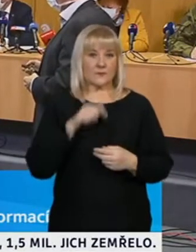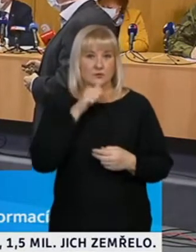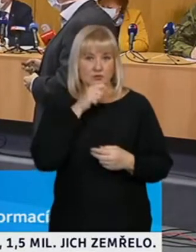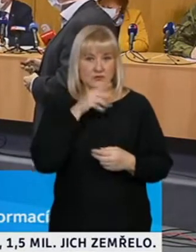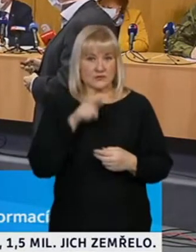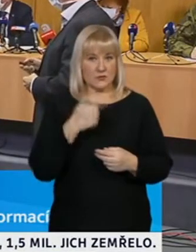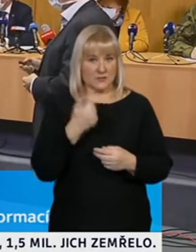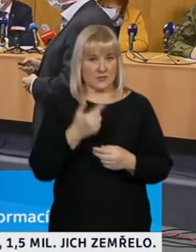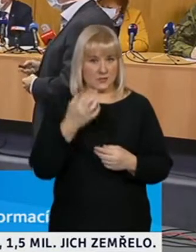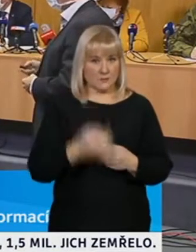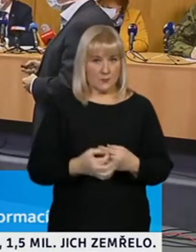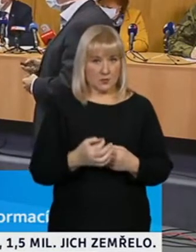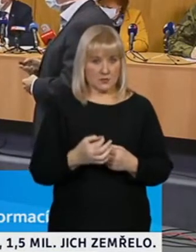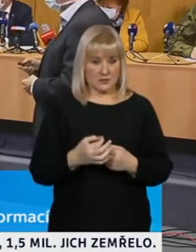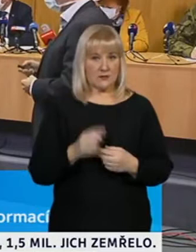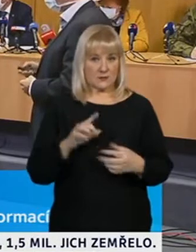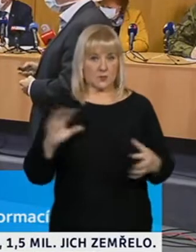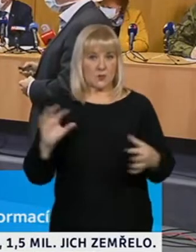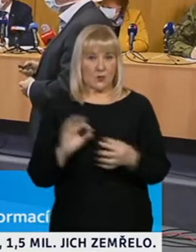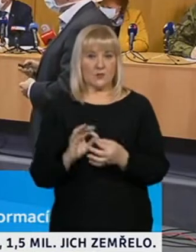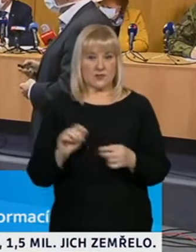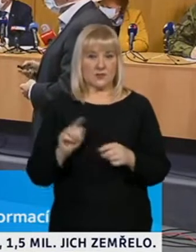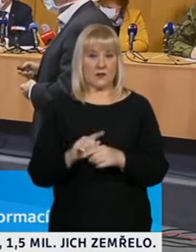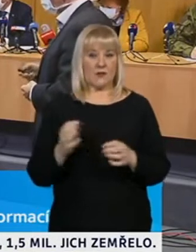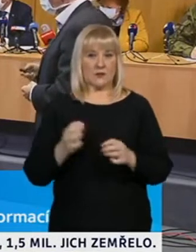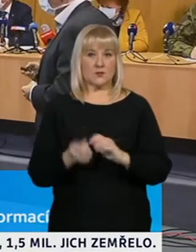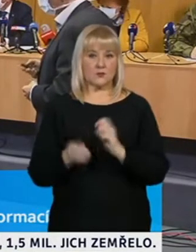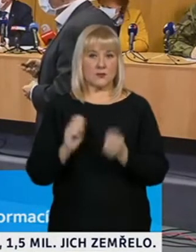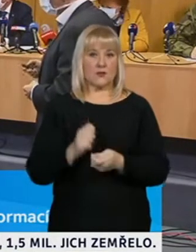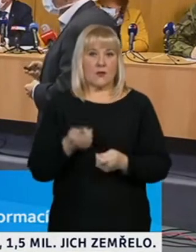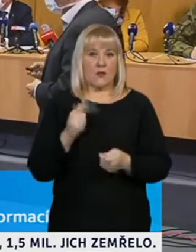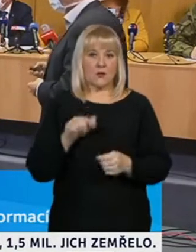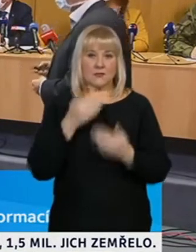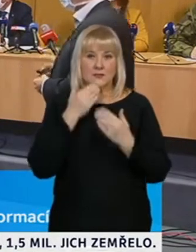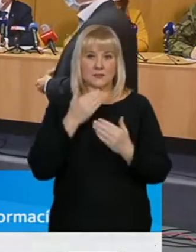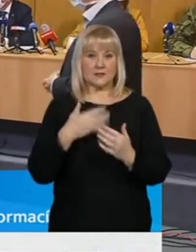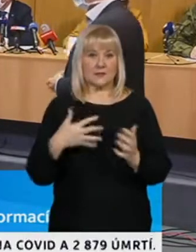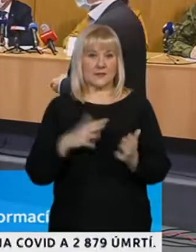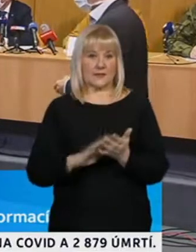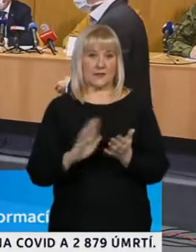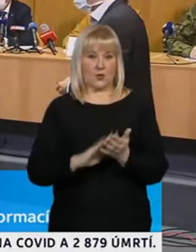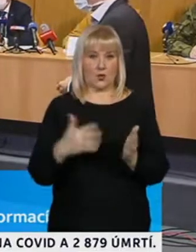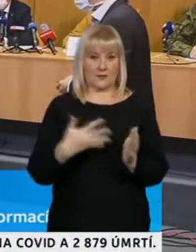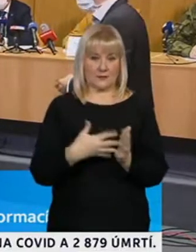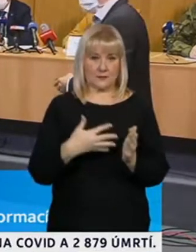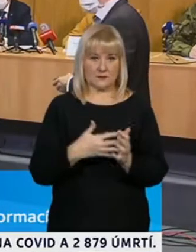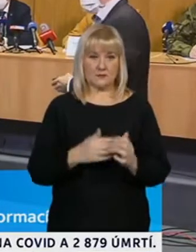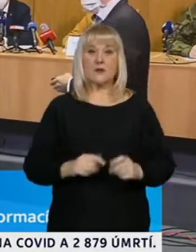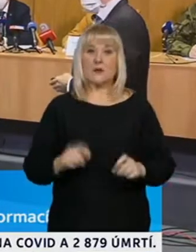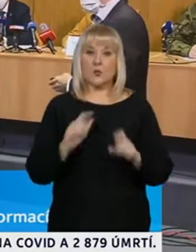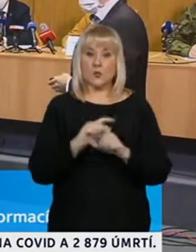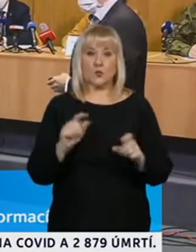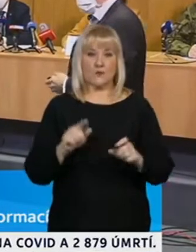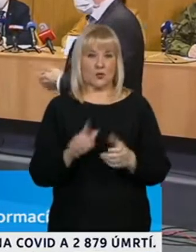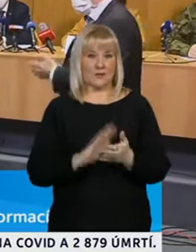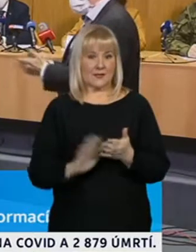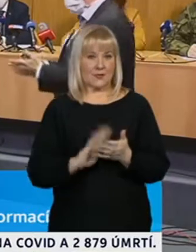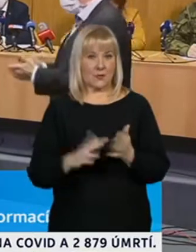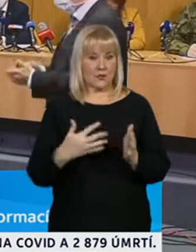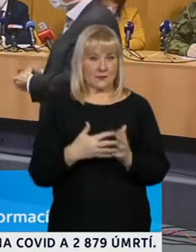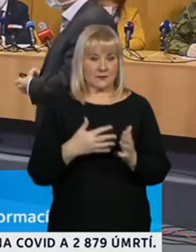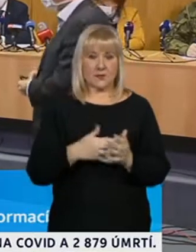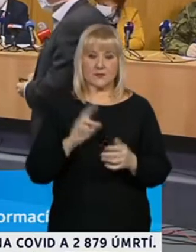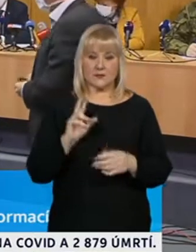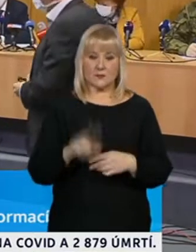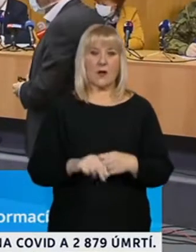samozřejmě udělá i nástup antigenních testů, což je určitě velmi dobrá zpráva, protože dostupnost těch antigenních testů má velký